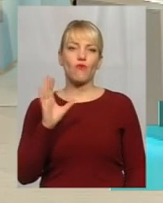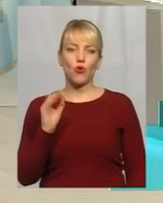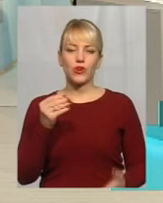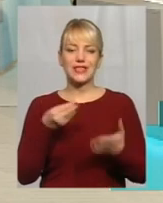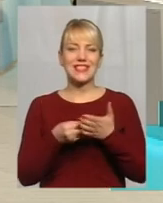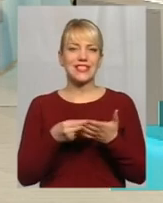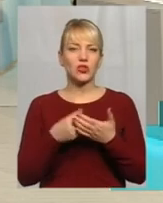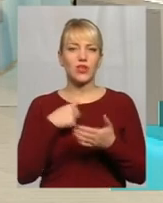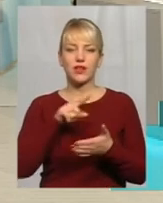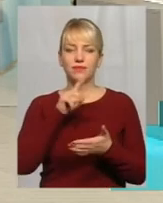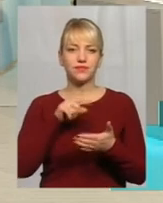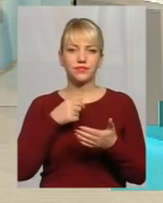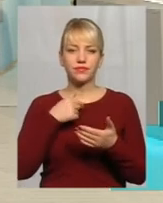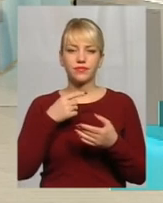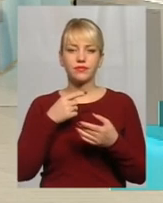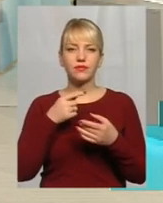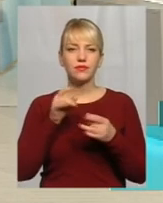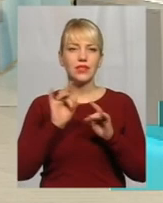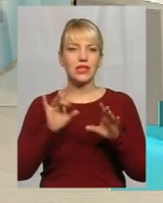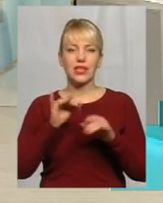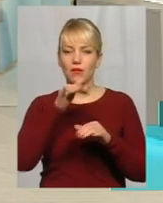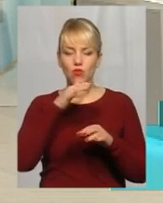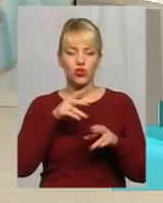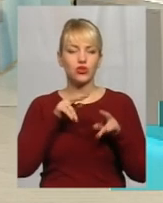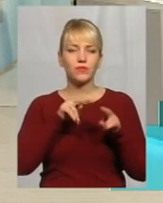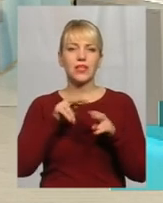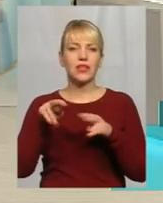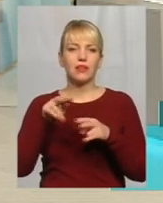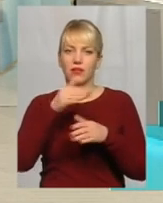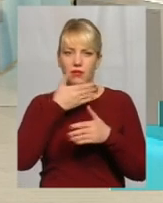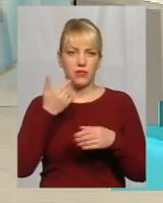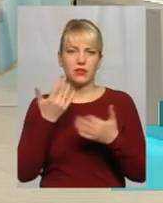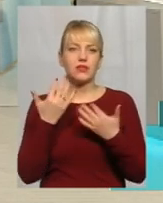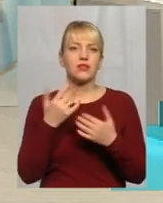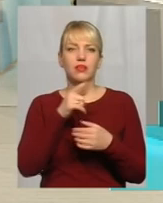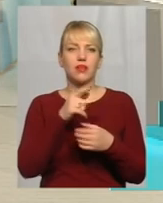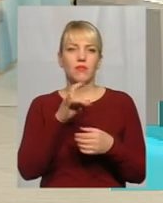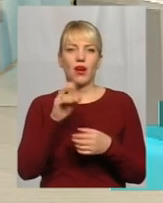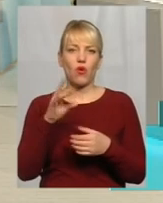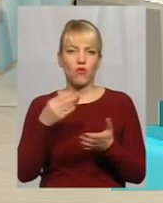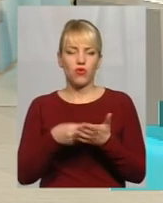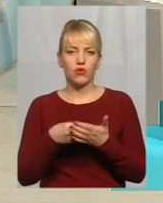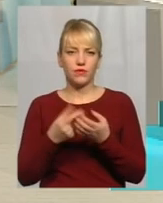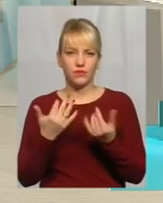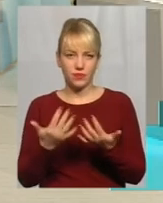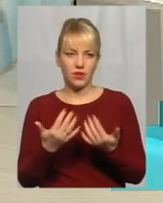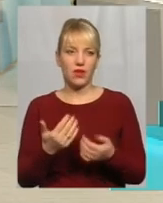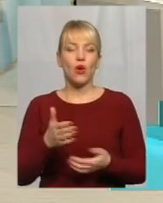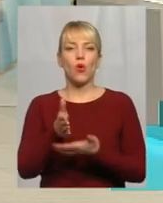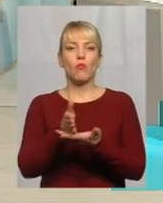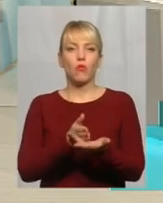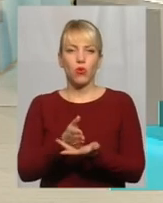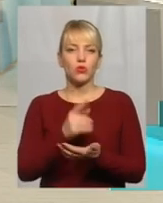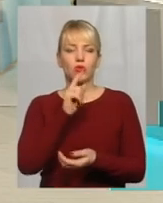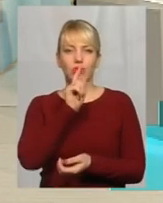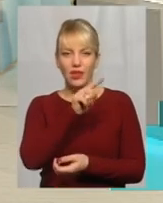не можу сказати, бо я не відслідковую, які ціни на водопостачання в мікрорайоні Ракове Послугу там